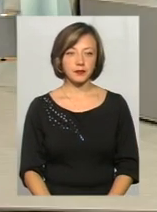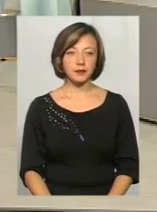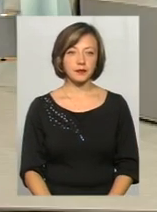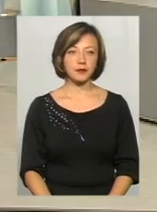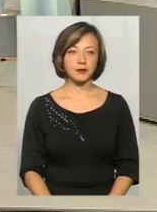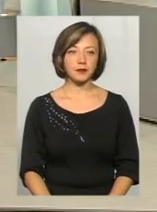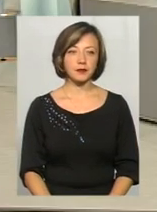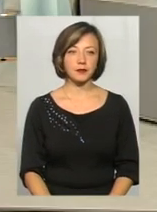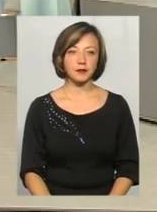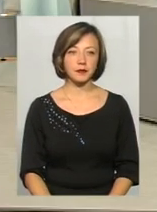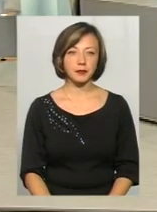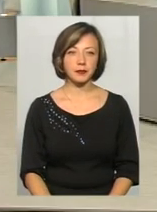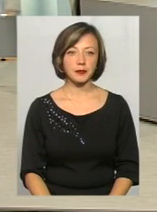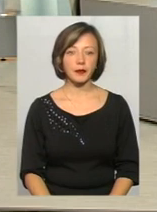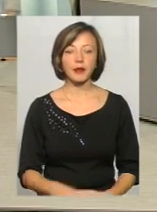таку маленьку,